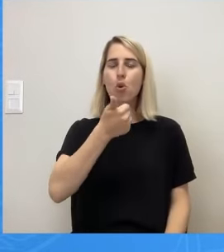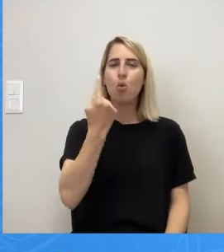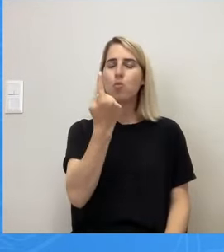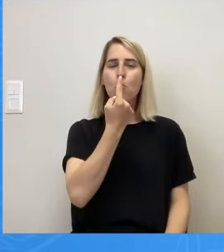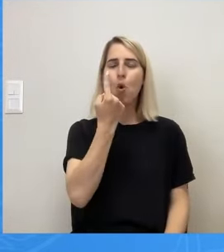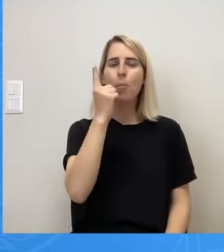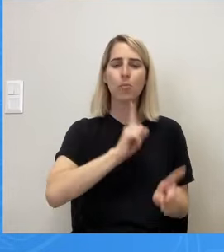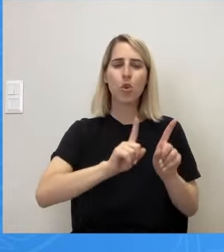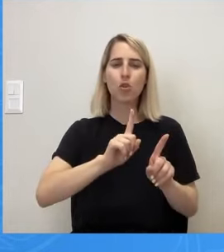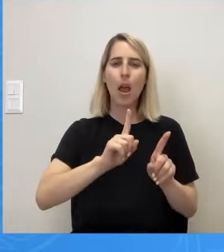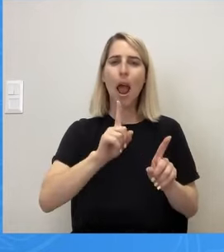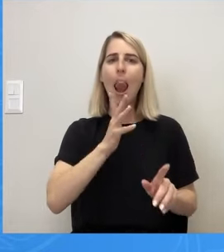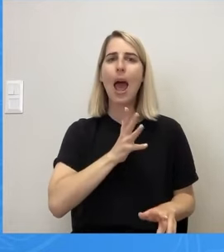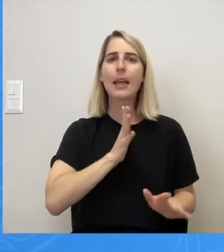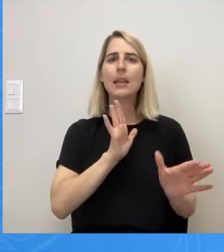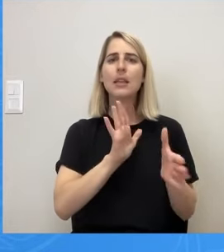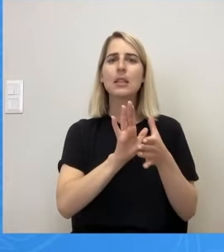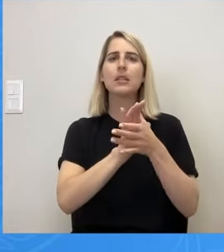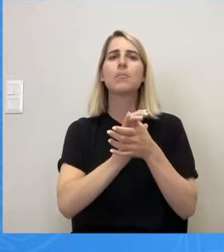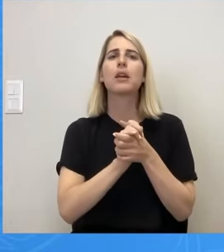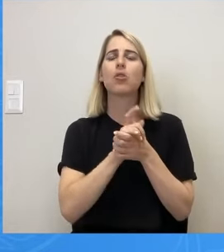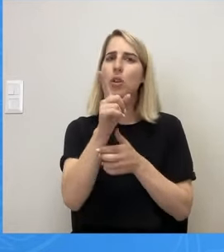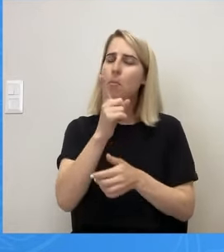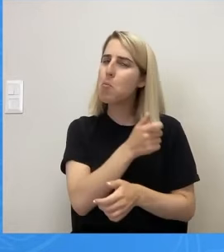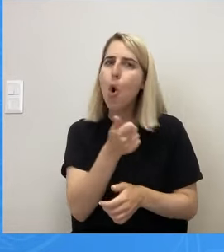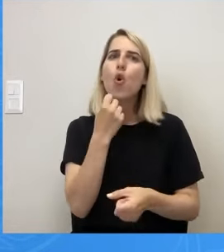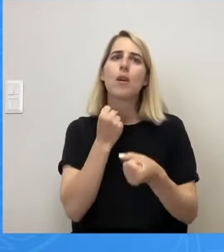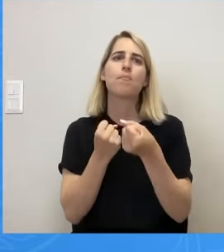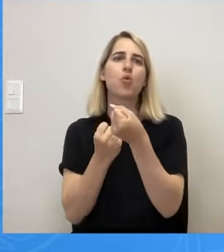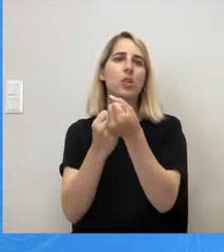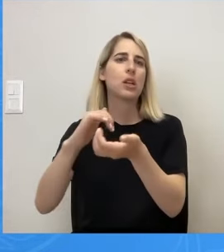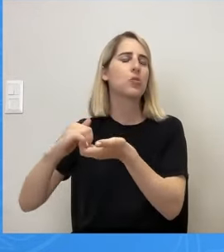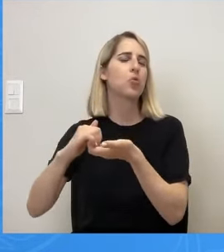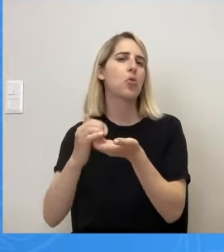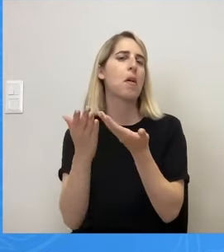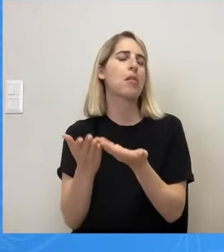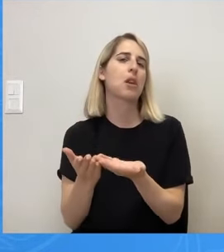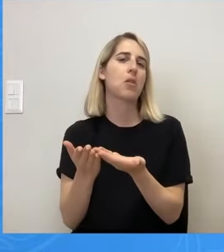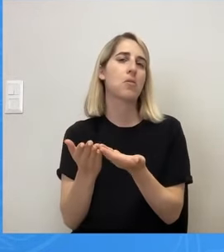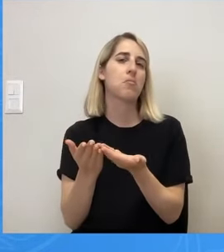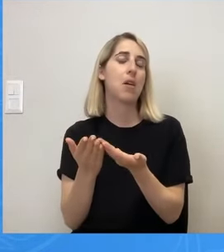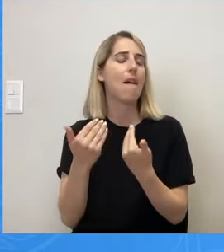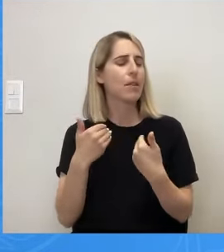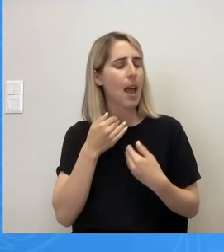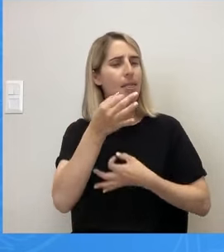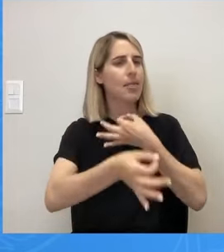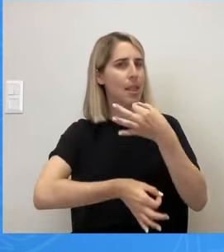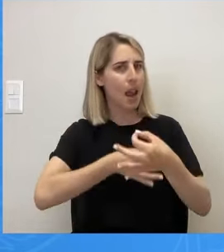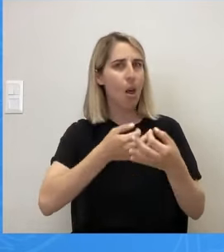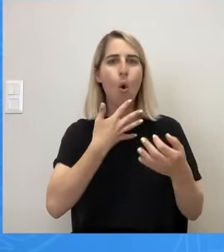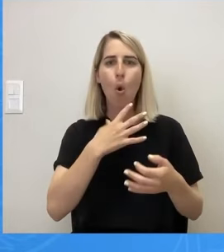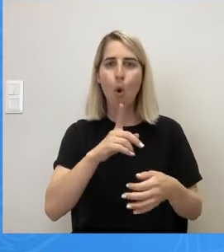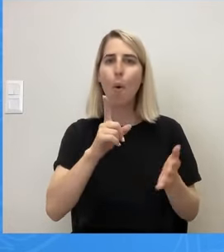ψήφισμα του σωματείου των εργαζομένων. Το λέω γιατί είναι κάποια πράγματα τα οποία πρέπει και ο Δήμος να τα